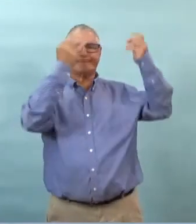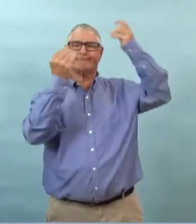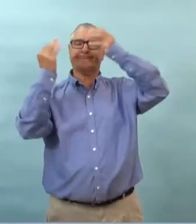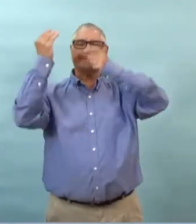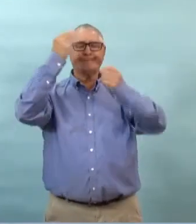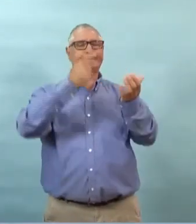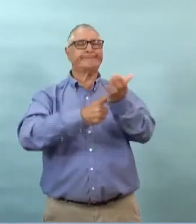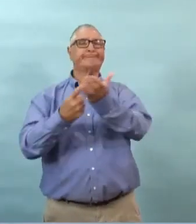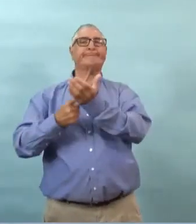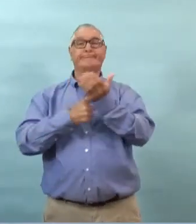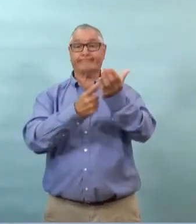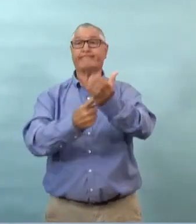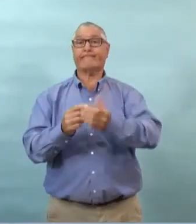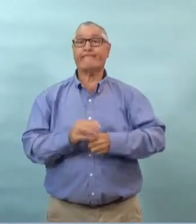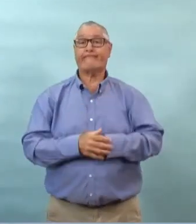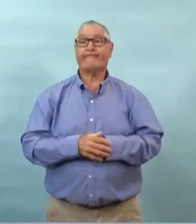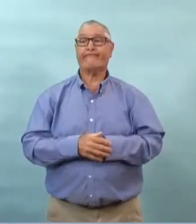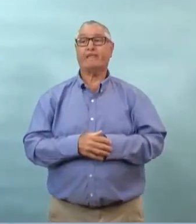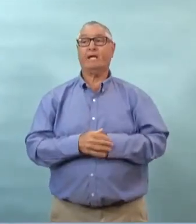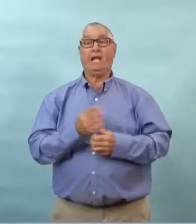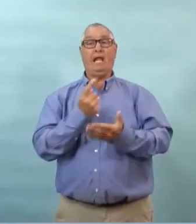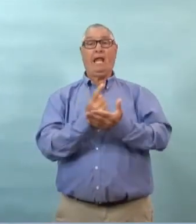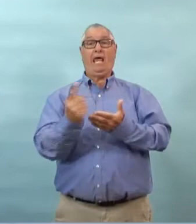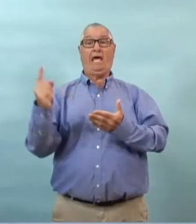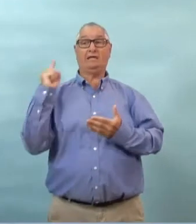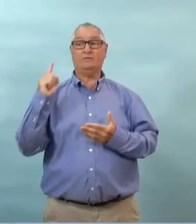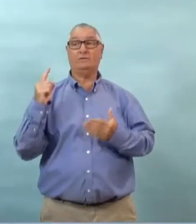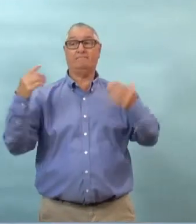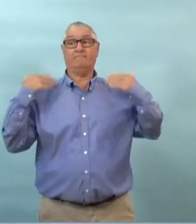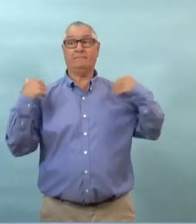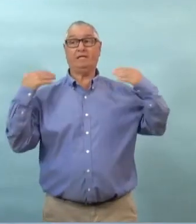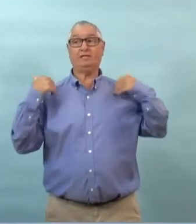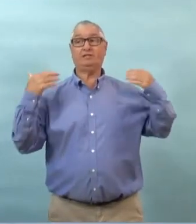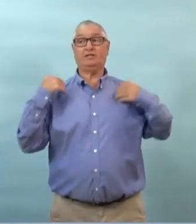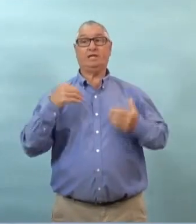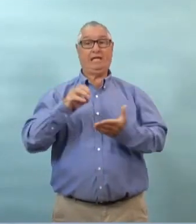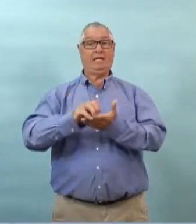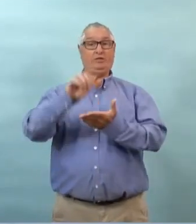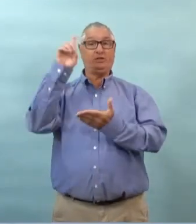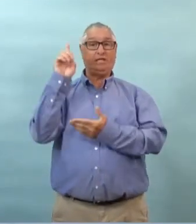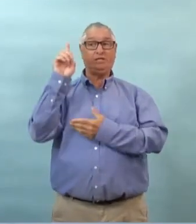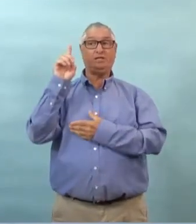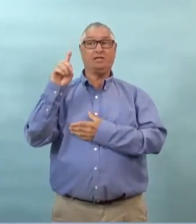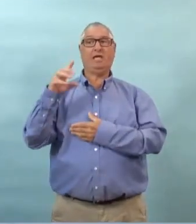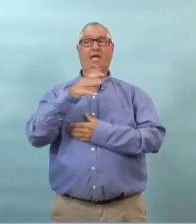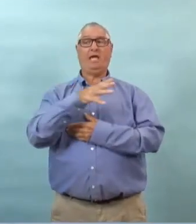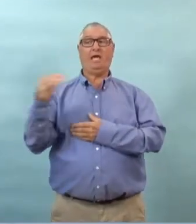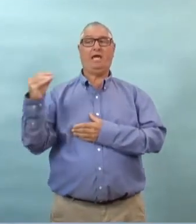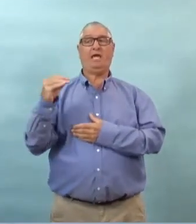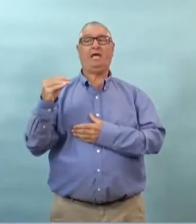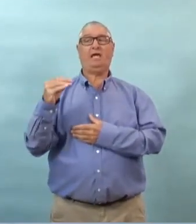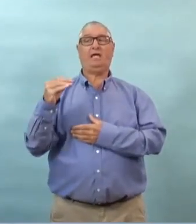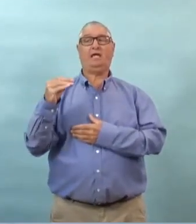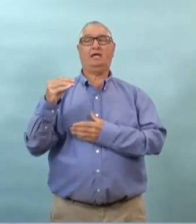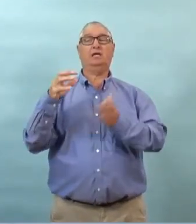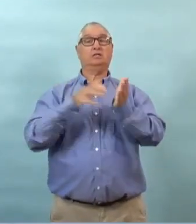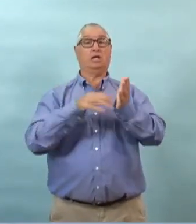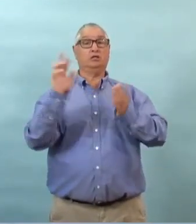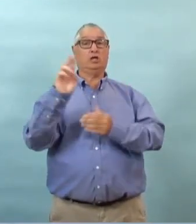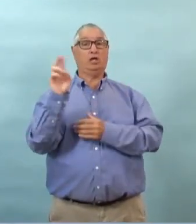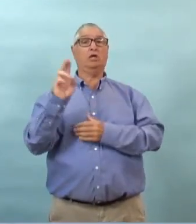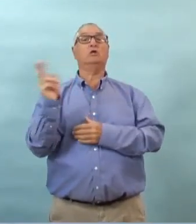nous sommes en train d'examiner un très grand nombre de variables et à la fin de la semaine dernière le ministre de l'éducation